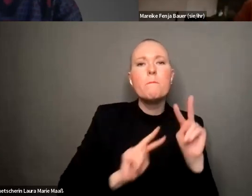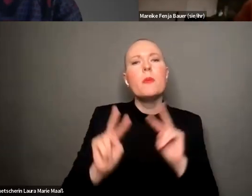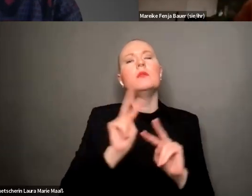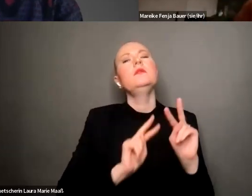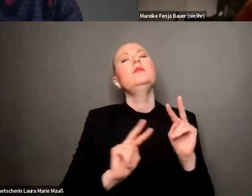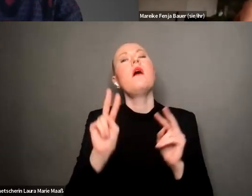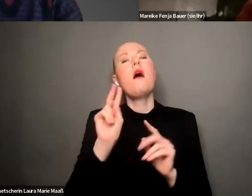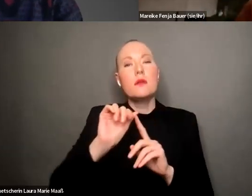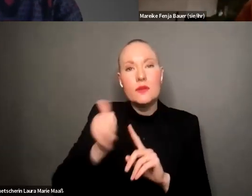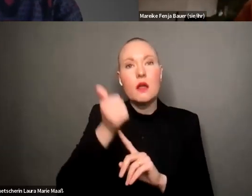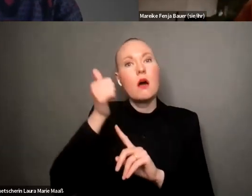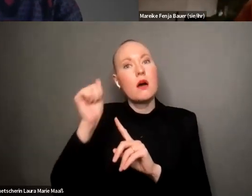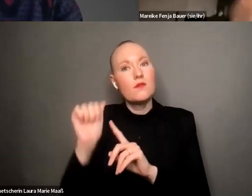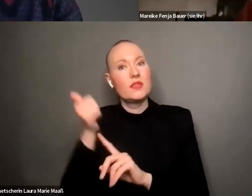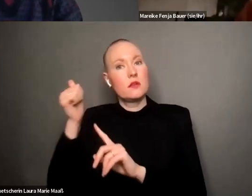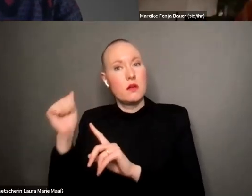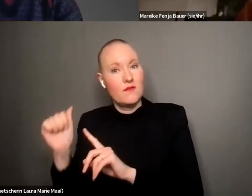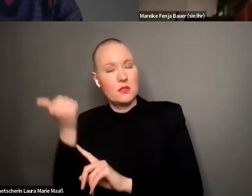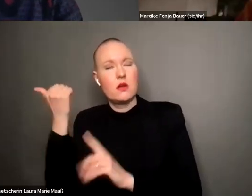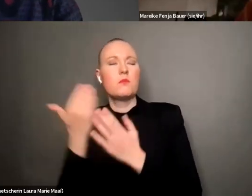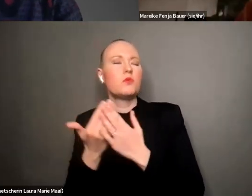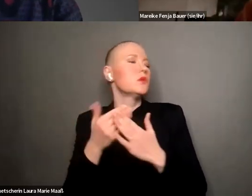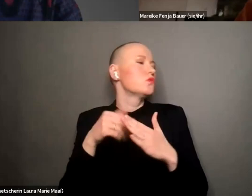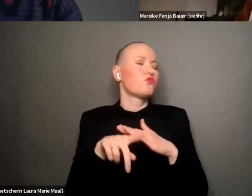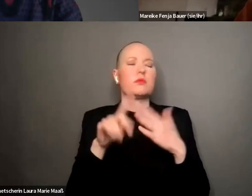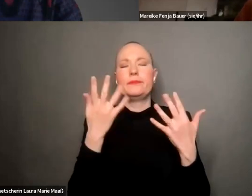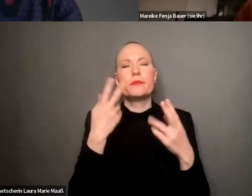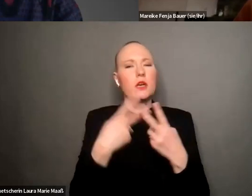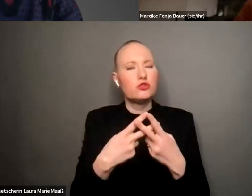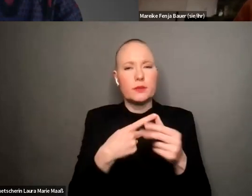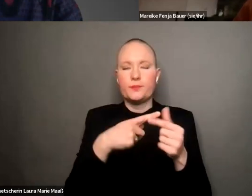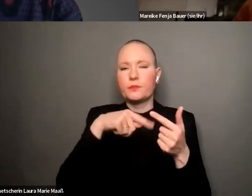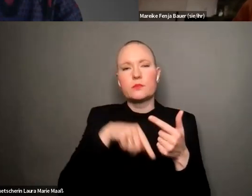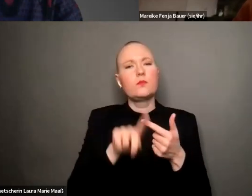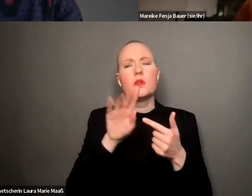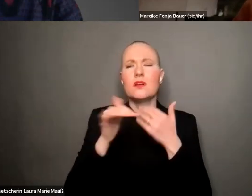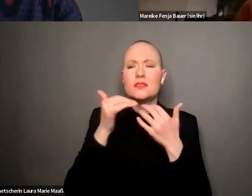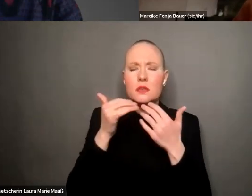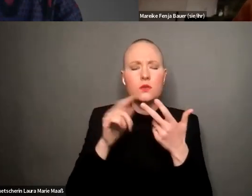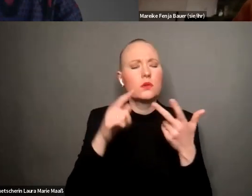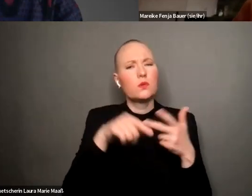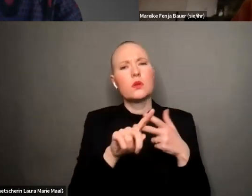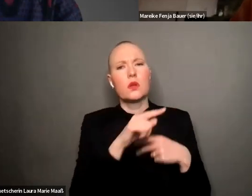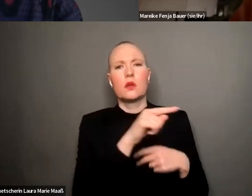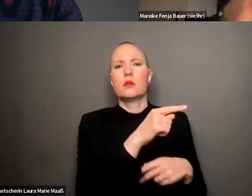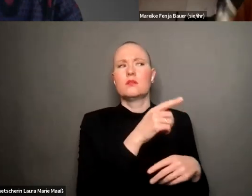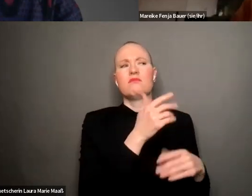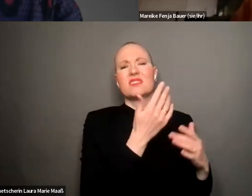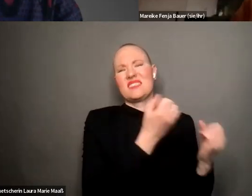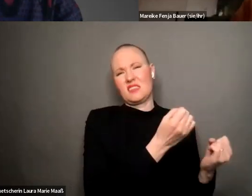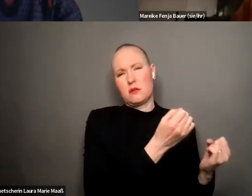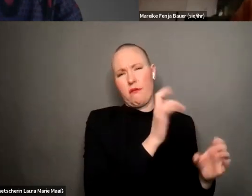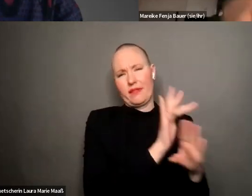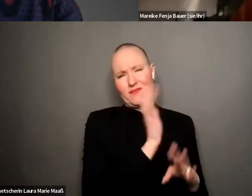wieder als element auftaucht zum beispiel durch hashtags aber auch durch die erzählung durch das teilen anderer antifeministische akteure nun durch